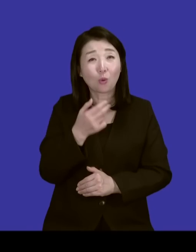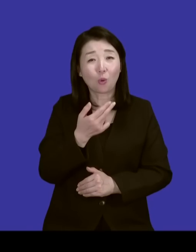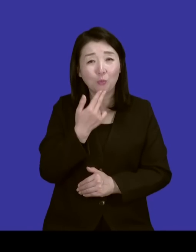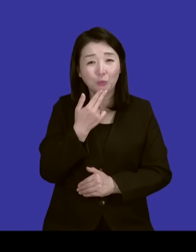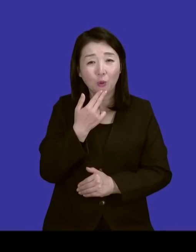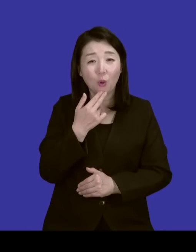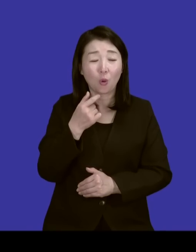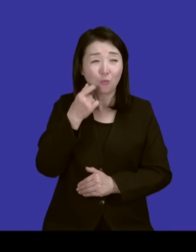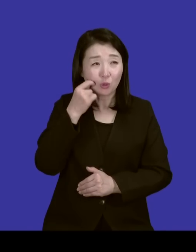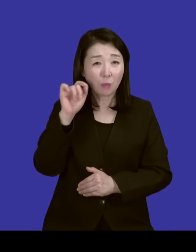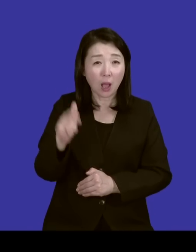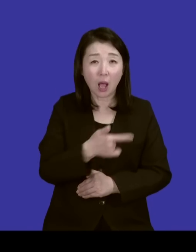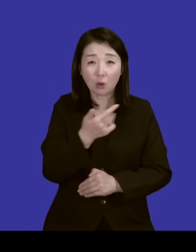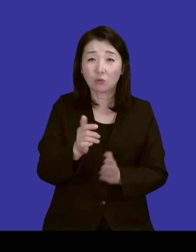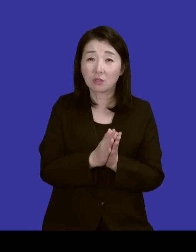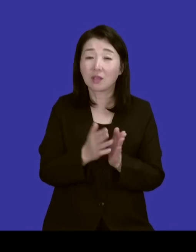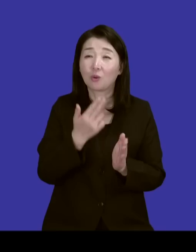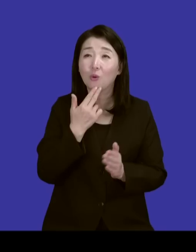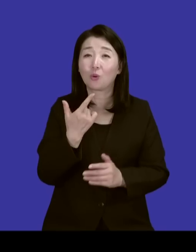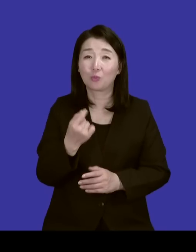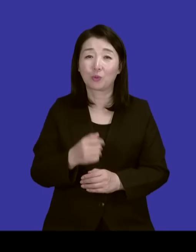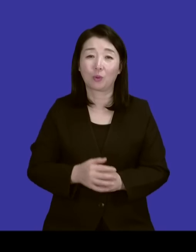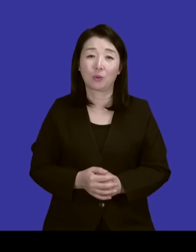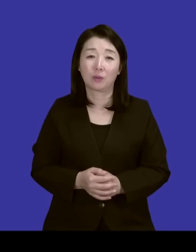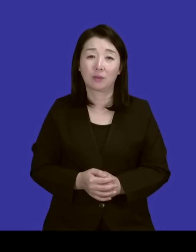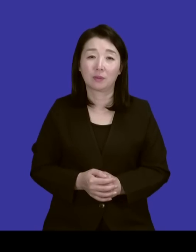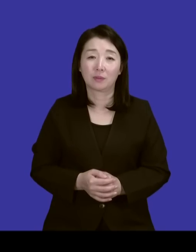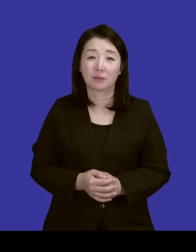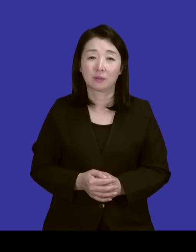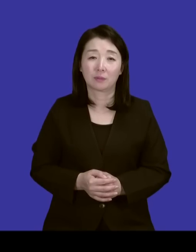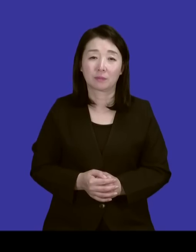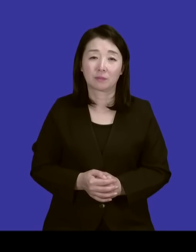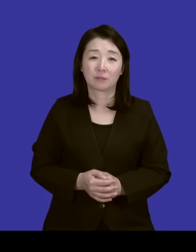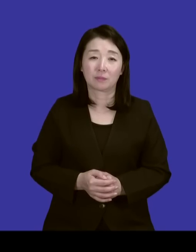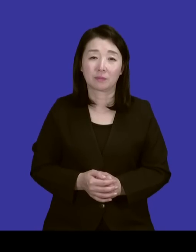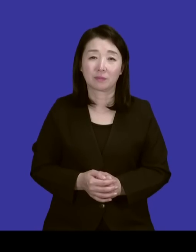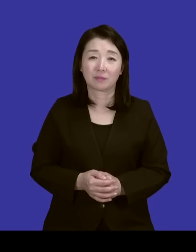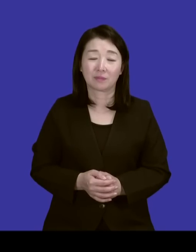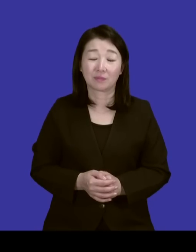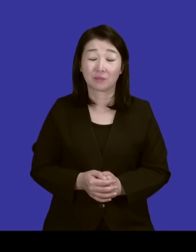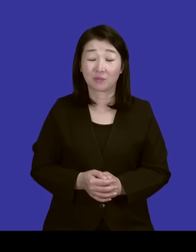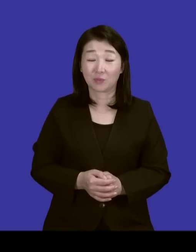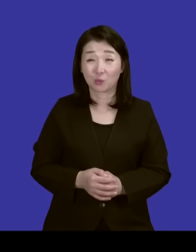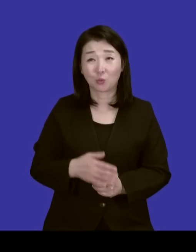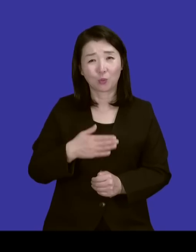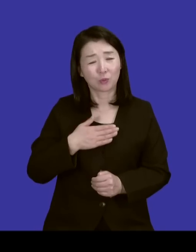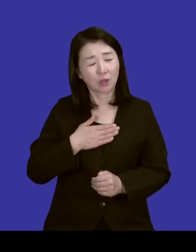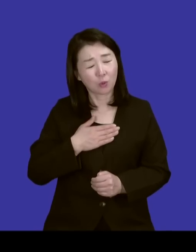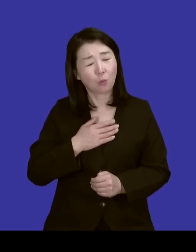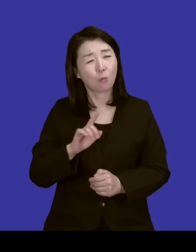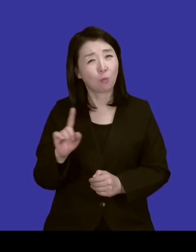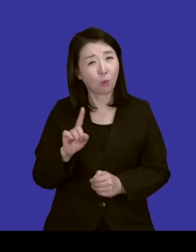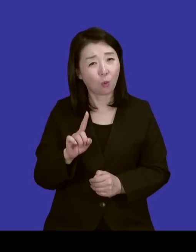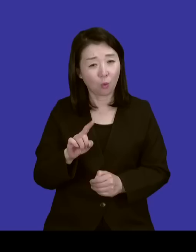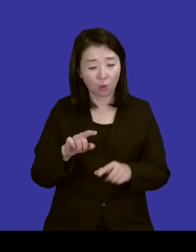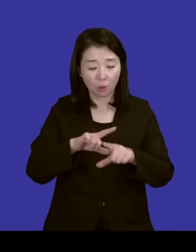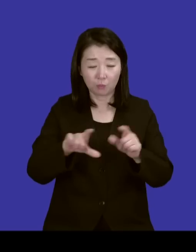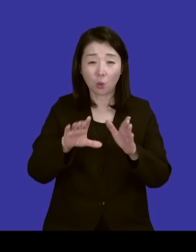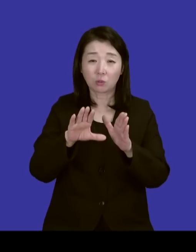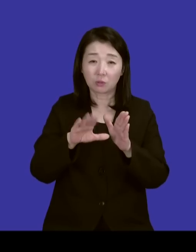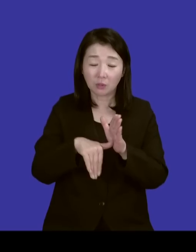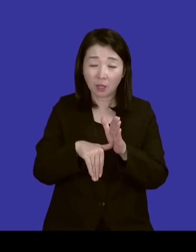하루를 시작 못하니까. 그러고 보니까 저나 일뿌리도 평상시에 크리스찬인